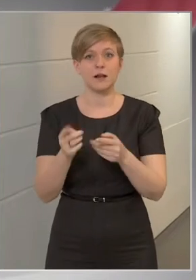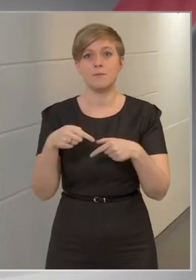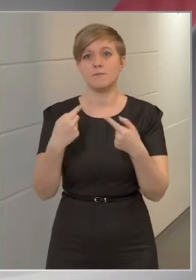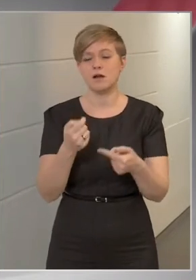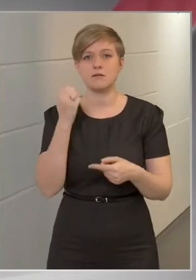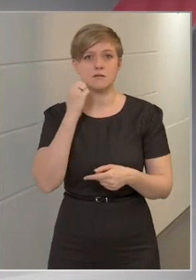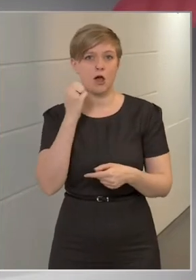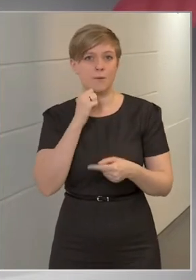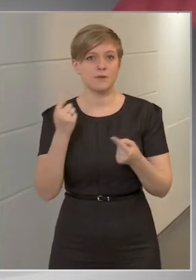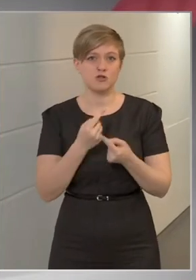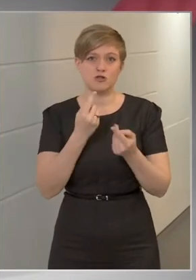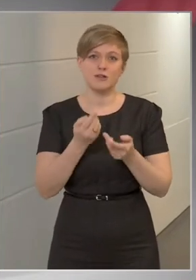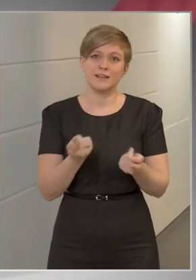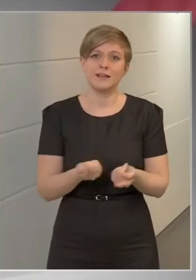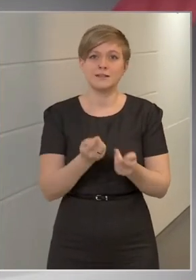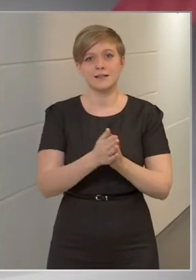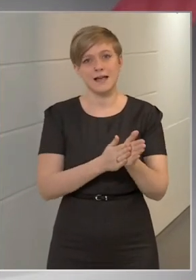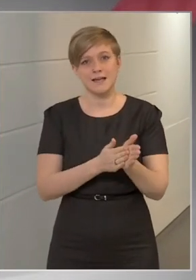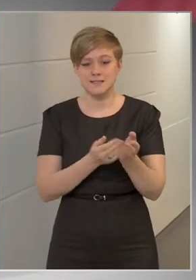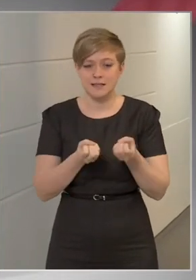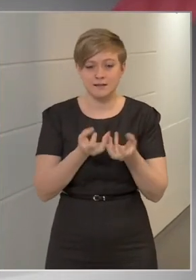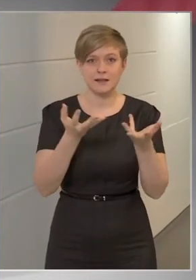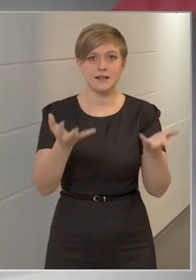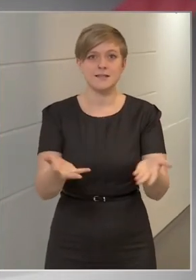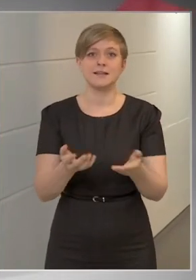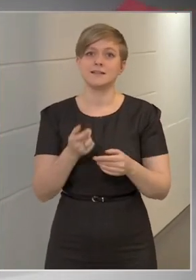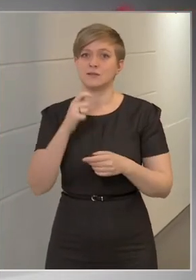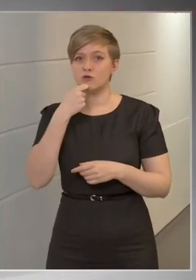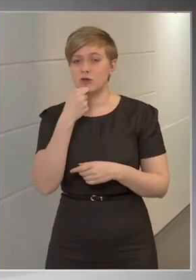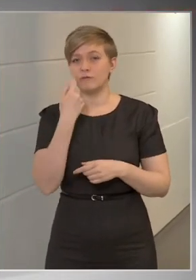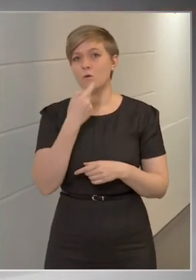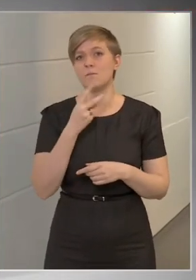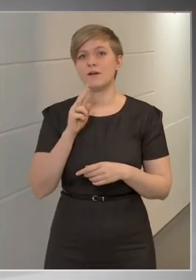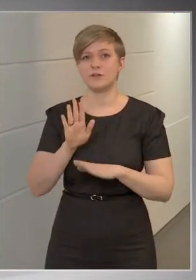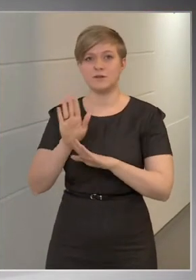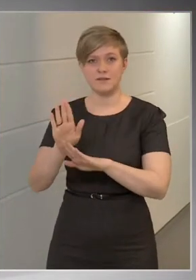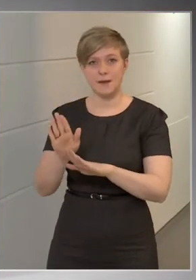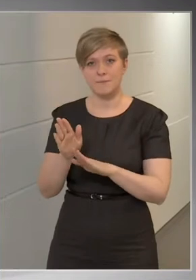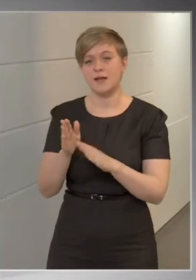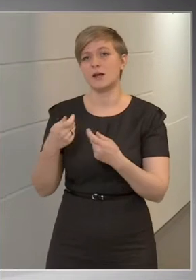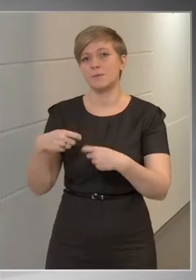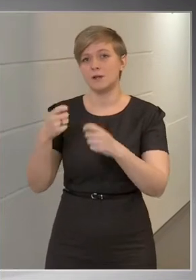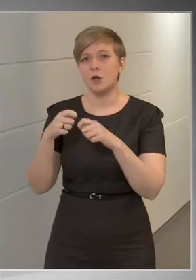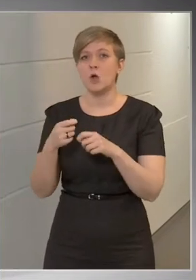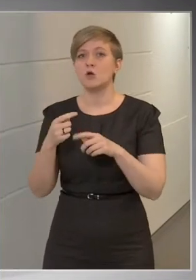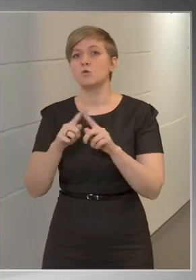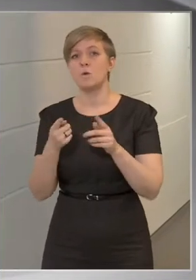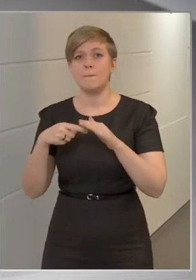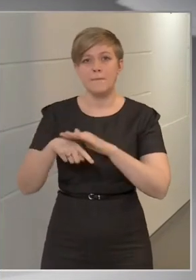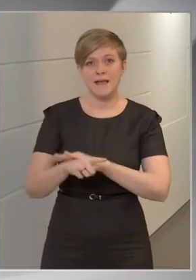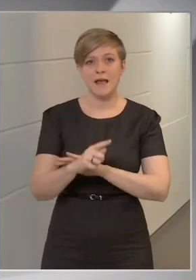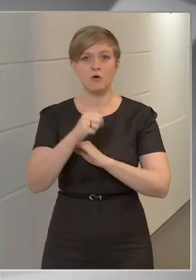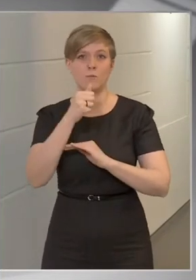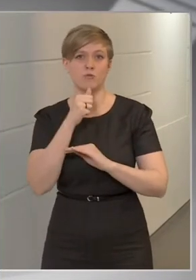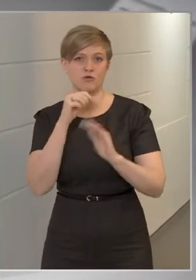azt a hamis hírt kezdte terjeszteni, hogy titkosítva Orbán Viktor számára épülne külön bejáró a Puskás Arénához.